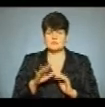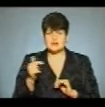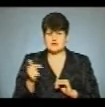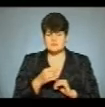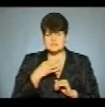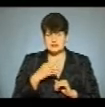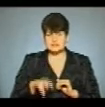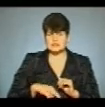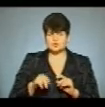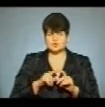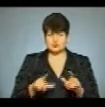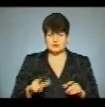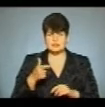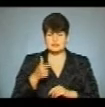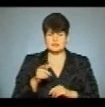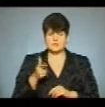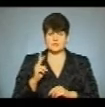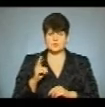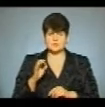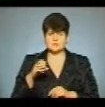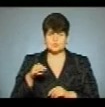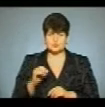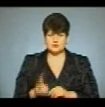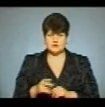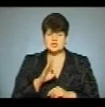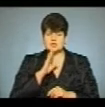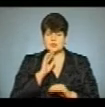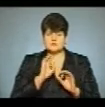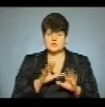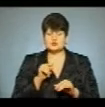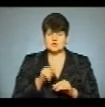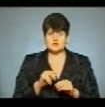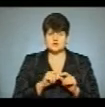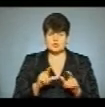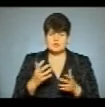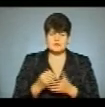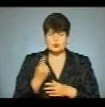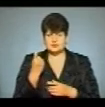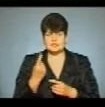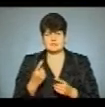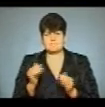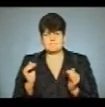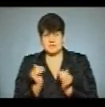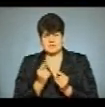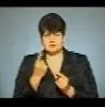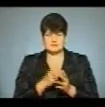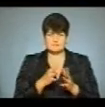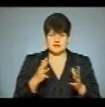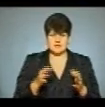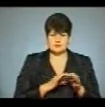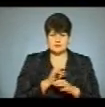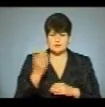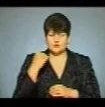повідомила директорка школи Галина Костюк. Жінка розповіла, що їхня школа виграла один малий і один великий проєкт минулого